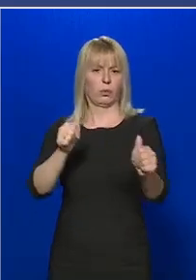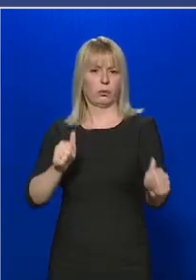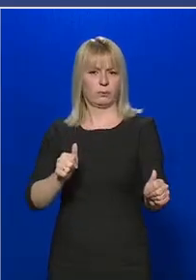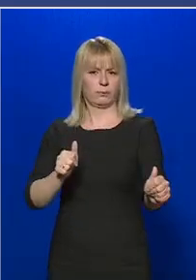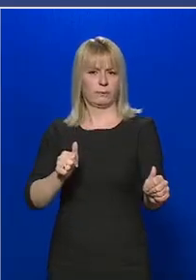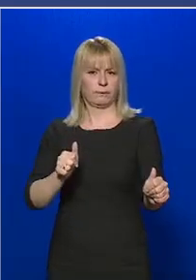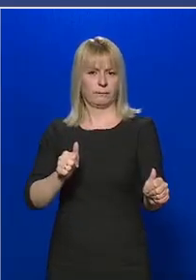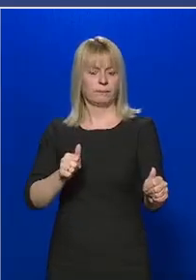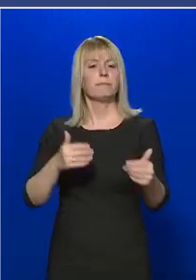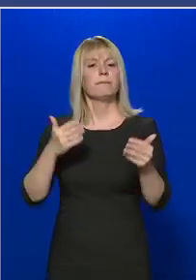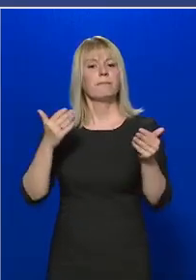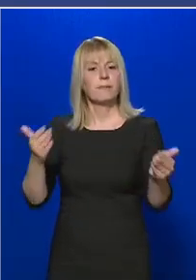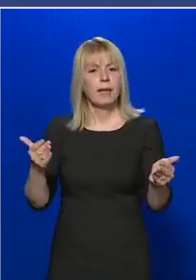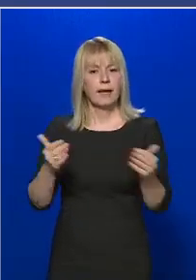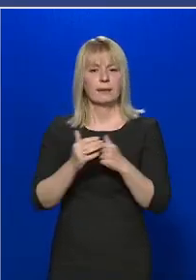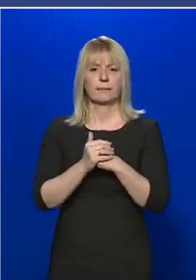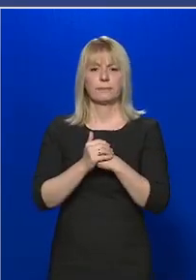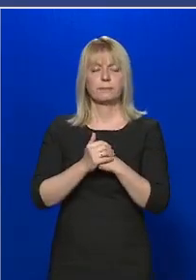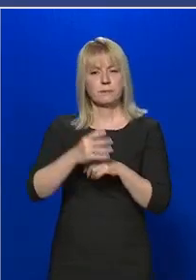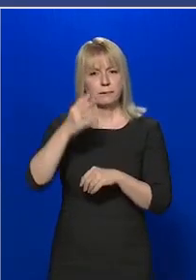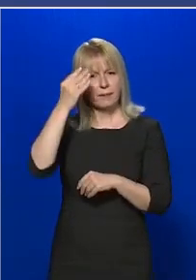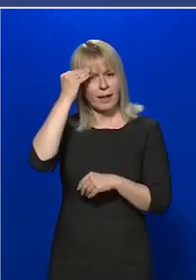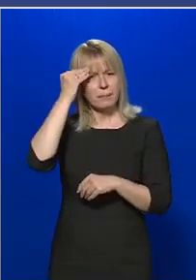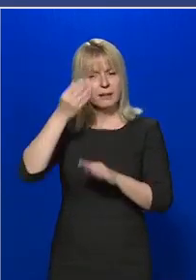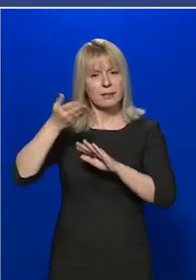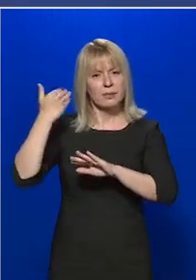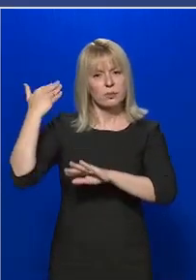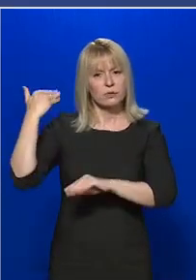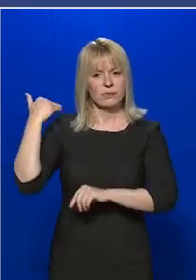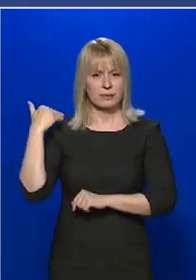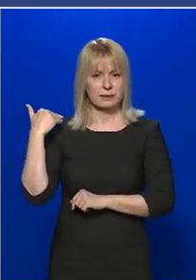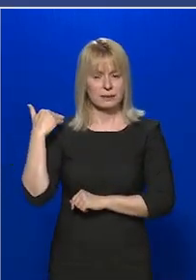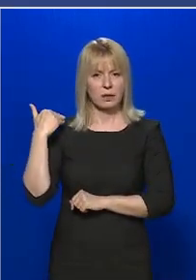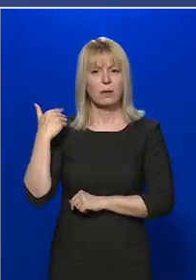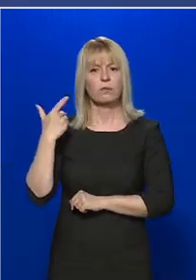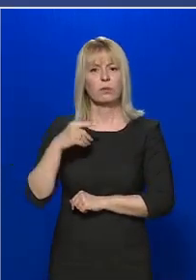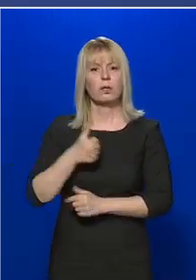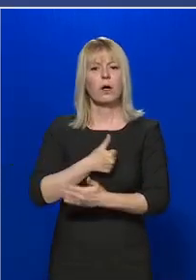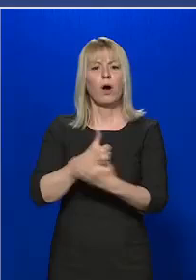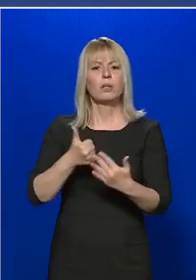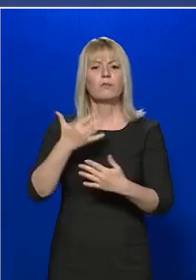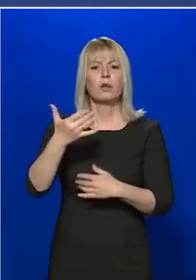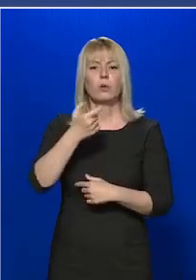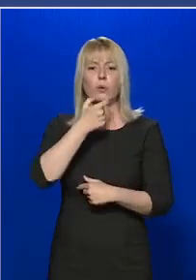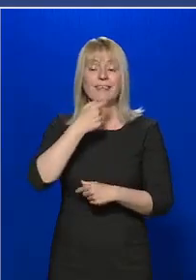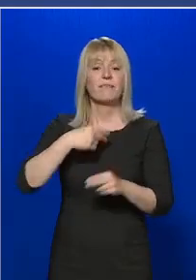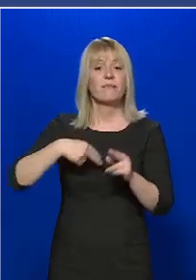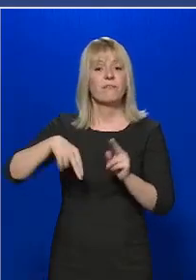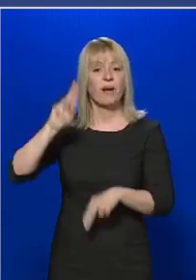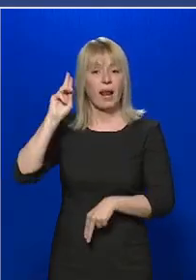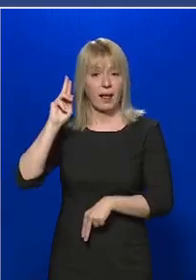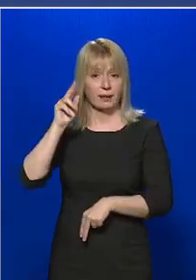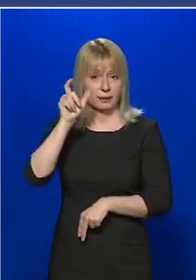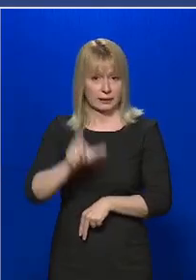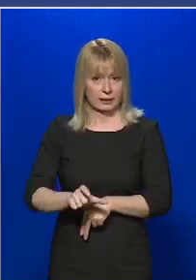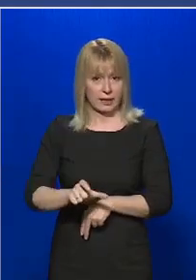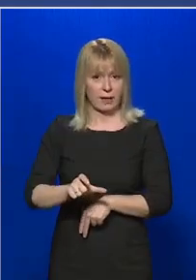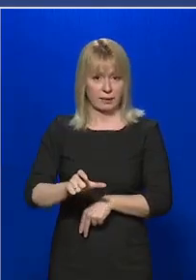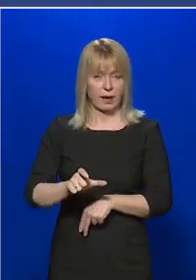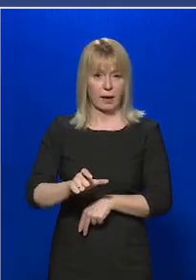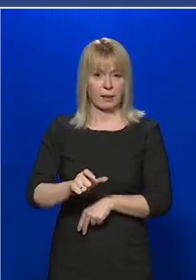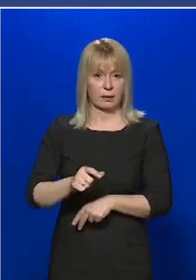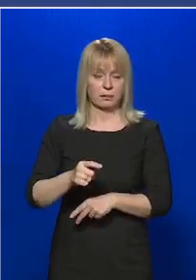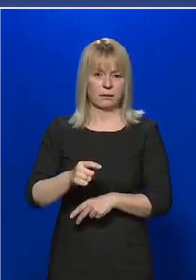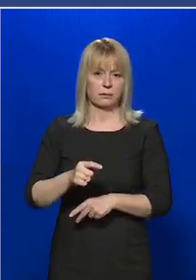Tehát emlékezzünk vissza arra, hogy a 65 éven felülieket kivontuk az